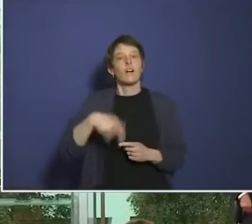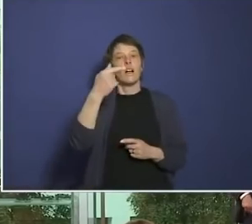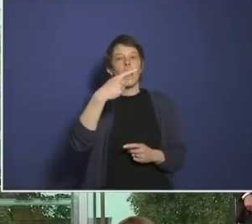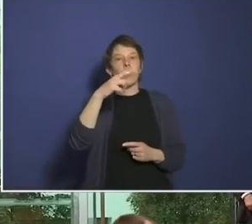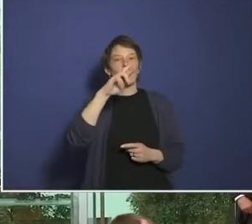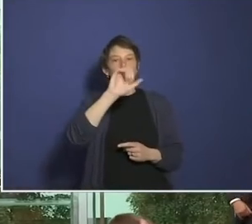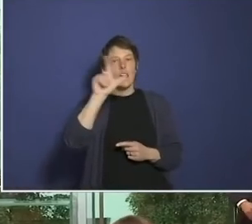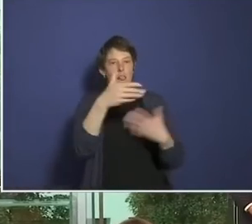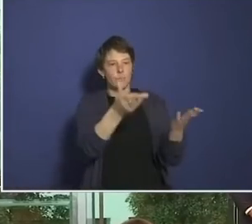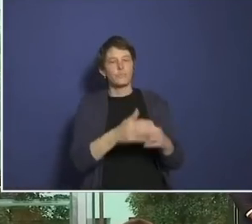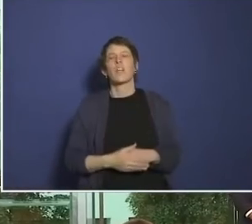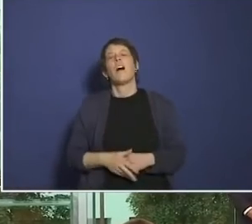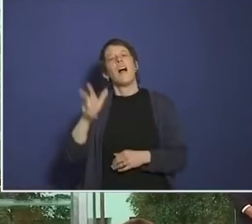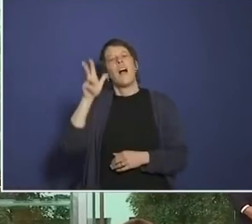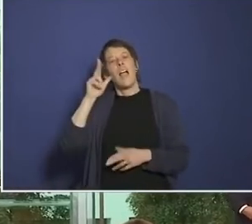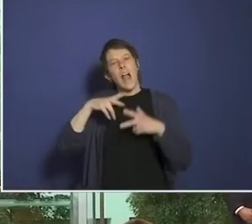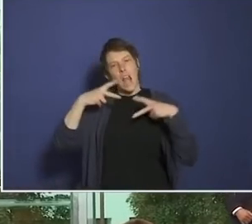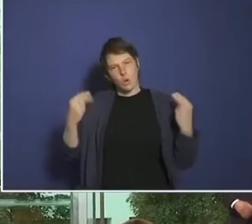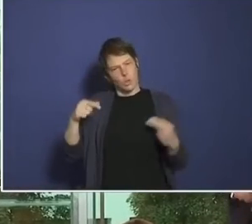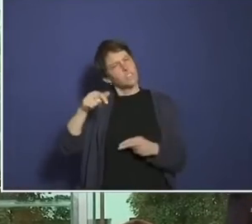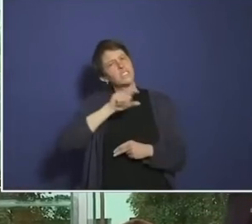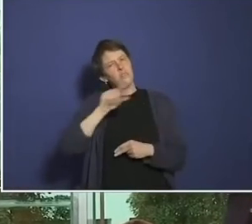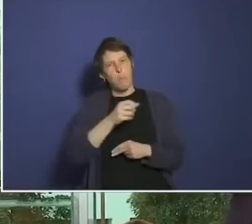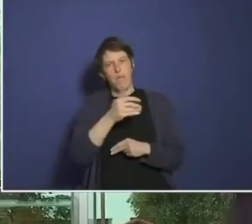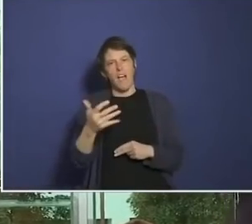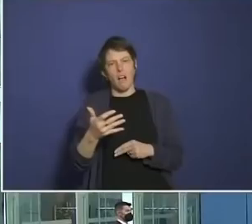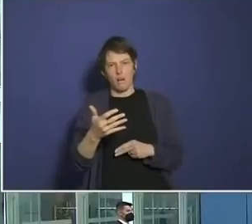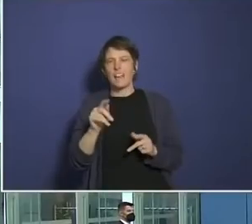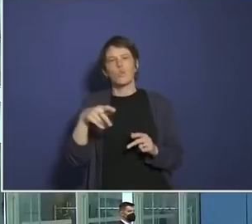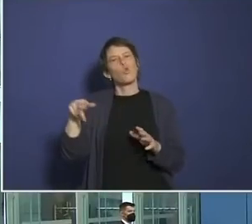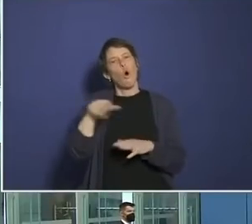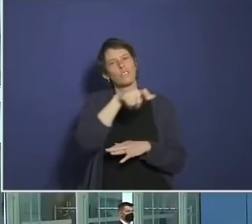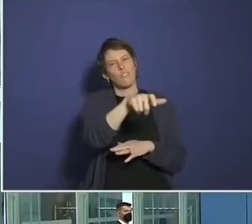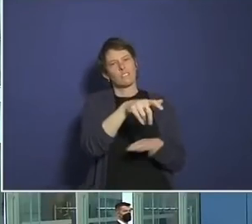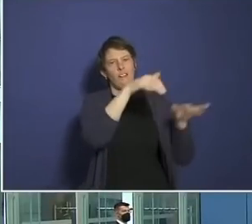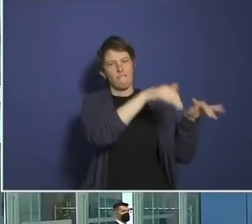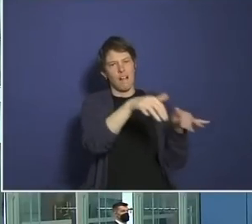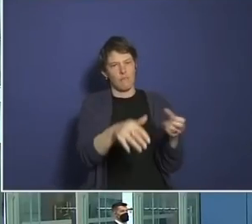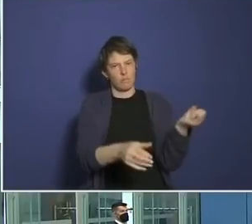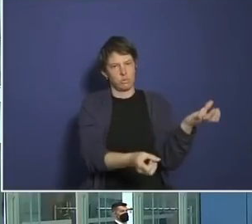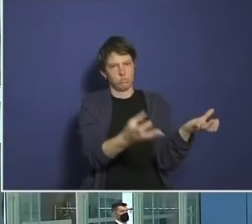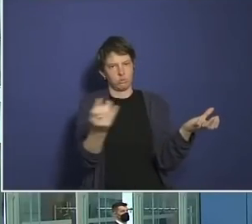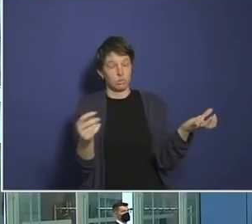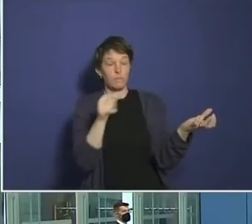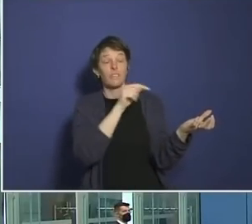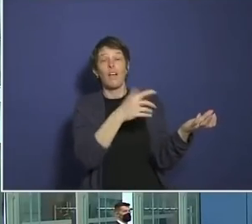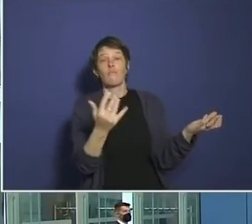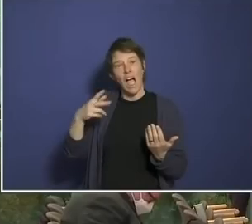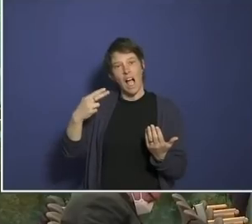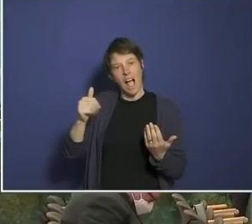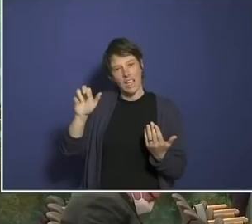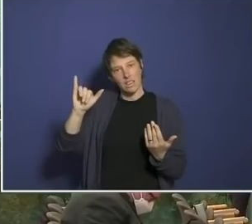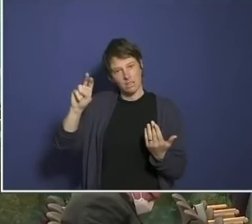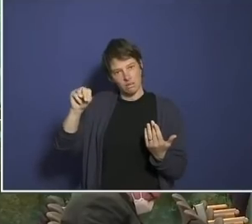der Grundrechte, Leute, die das alles über sich haben ergehen lassen, von einer Impfkampagne von Ihnen bewegen lassen werden, phänomenal.